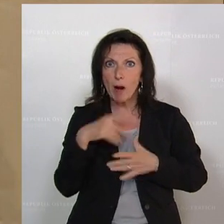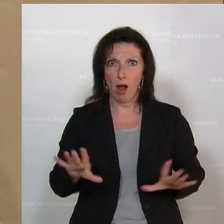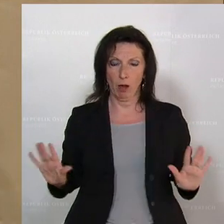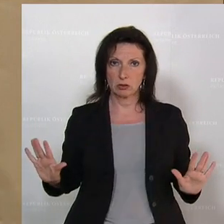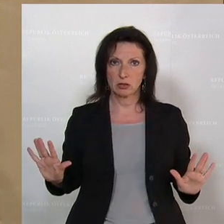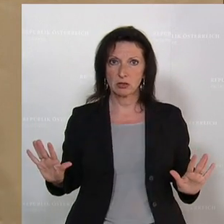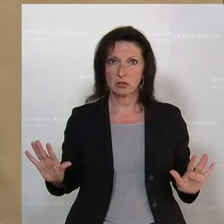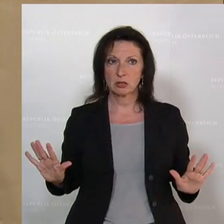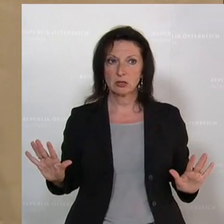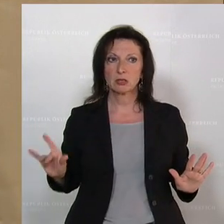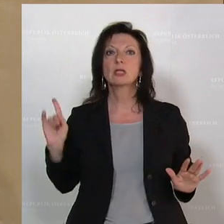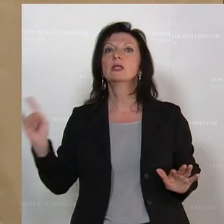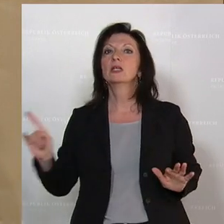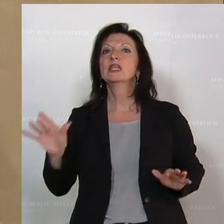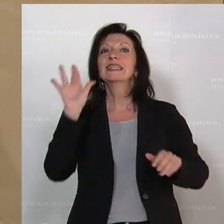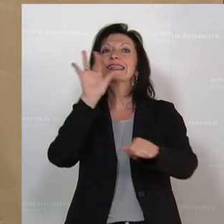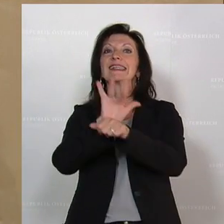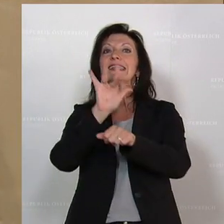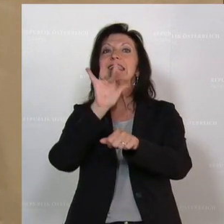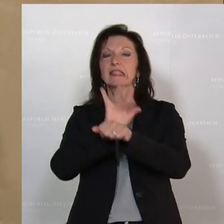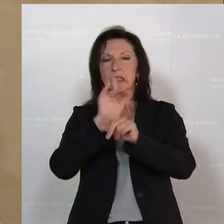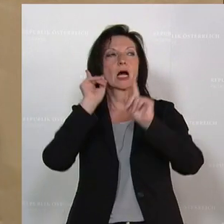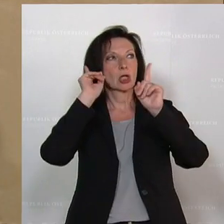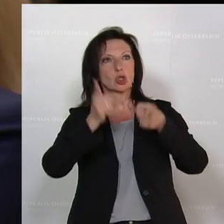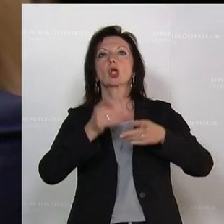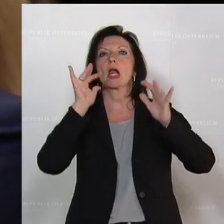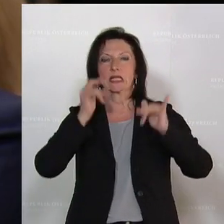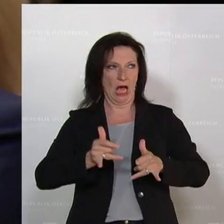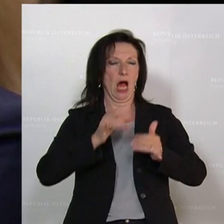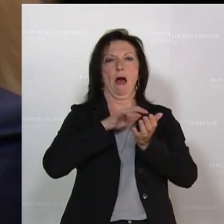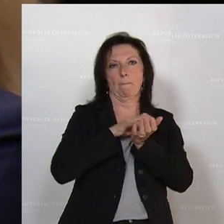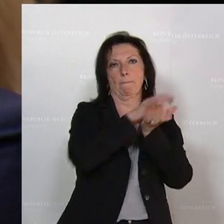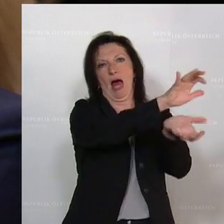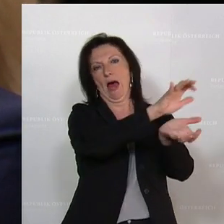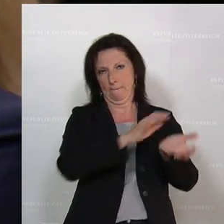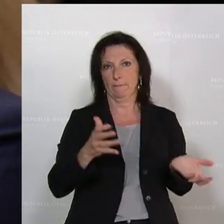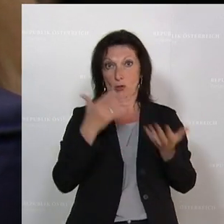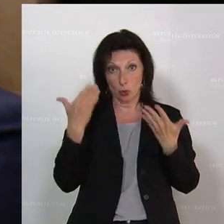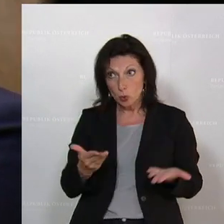aber schüchtern Sie meine Kritiker ein. Das ist die Art und Weise, wie Sie damit umgehen.